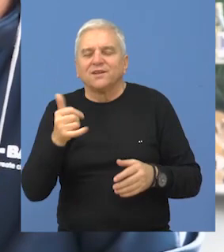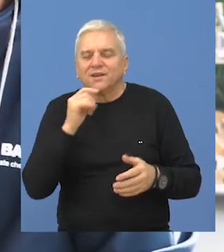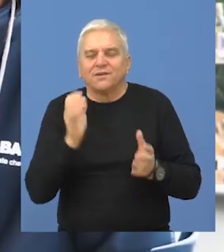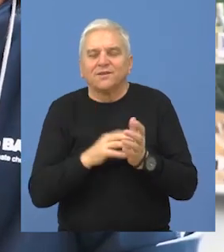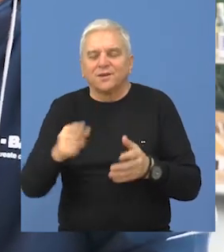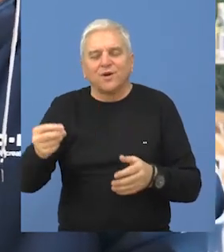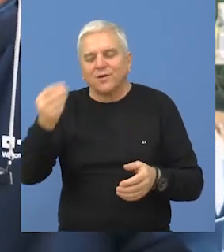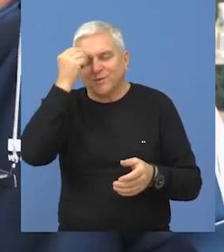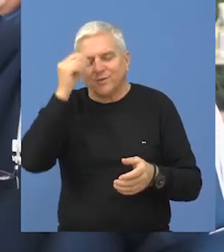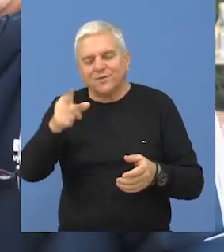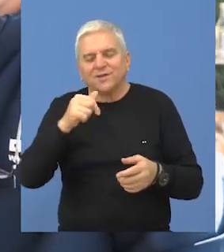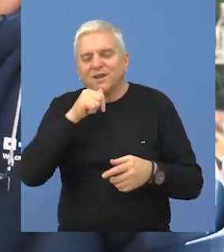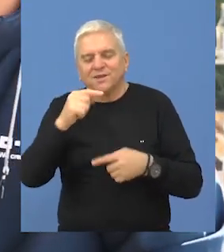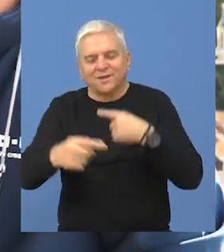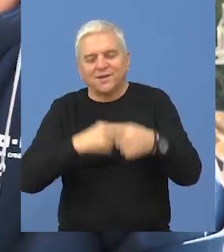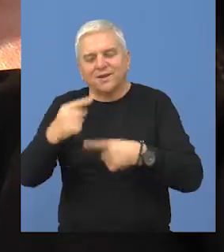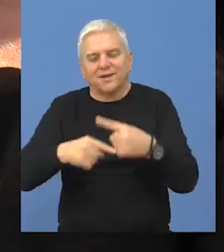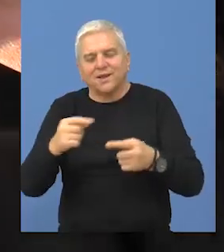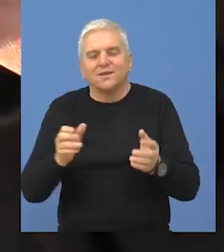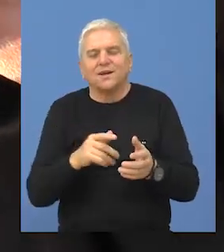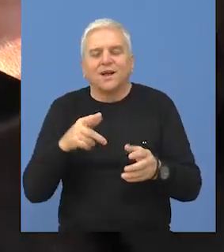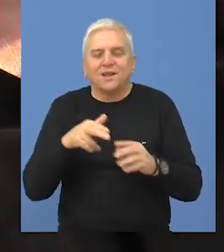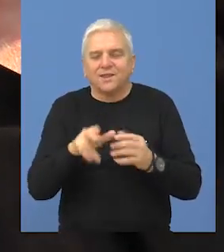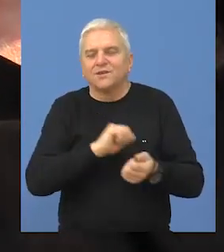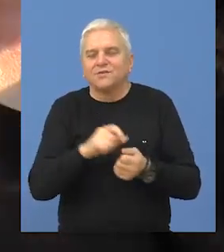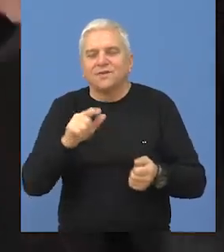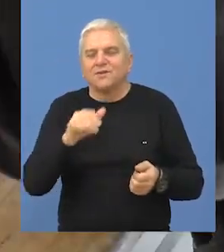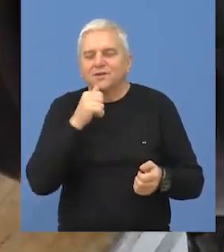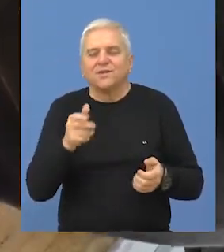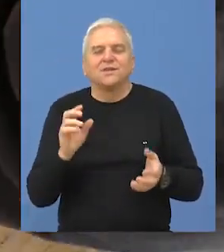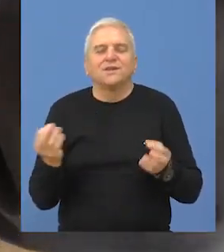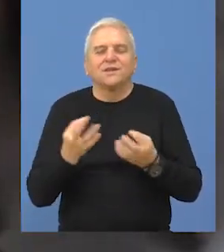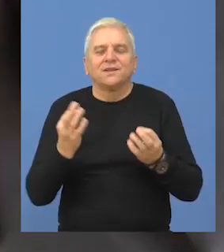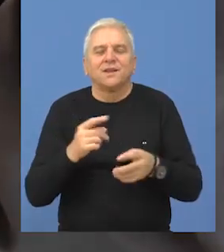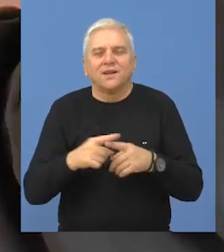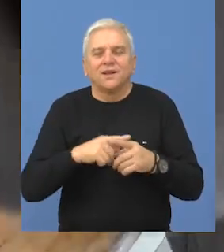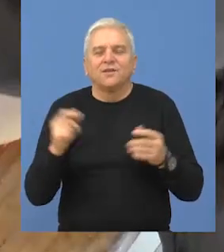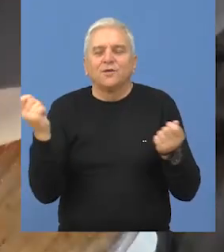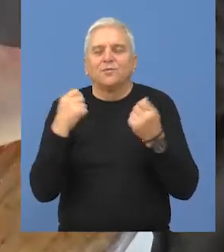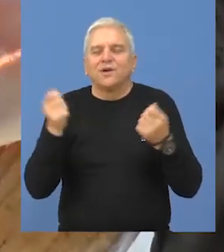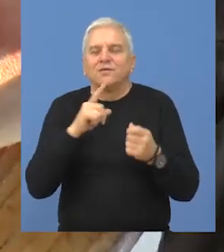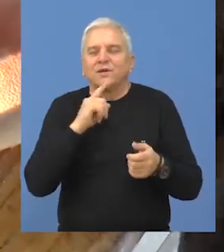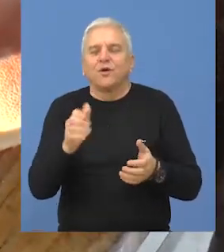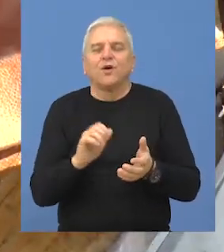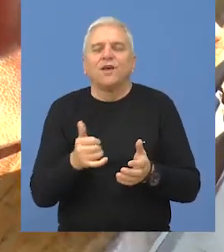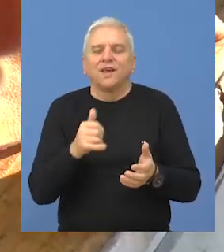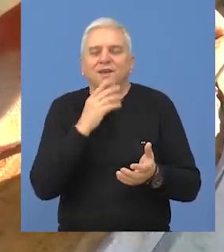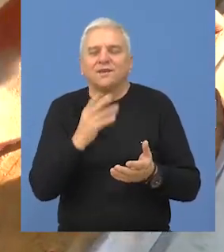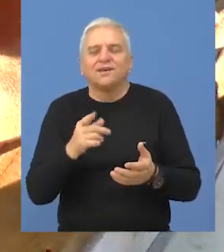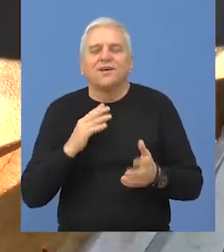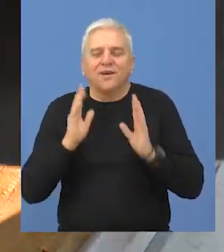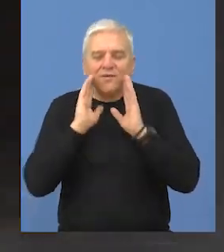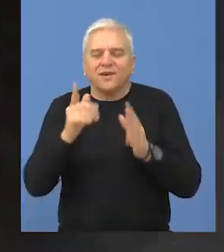starih vremena i svega, ali da se ta tradicija održi. Na kraju krajeva sve ovo priličimo u jednu manifestaciju, koja se,